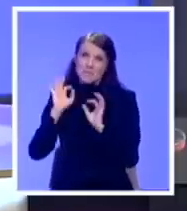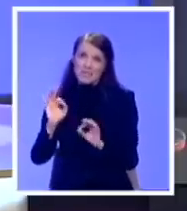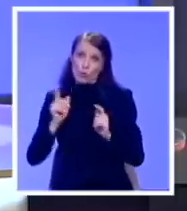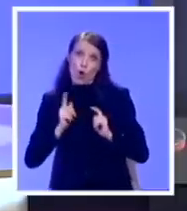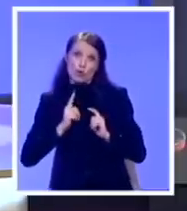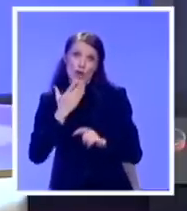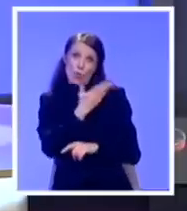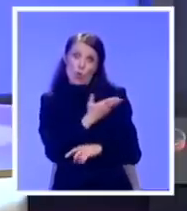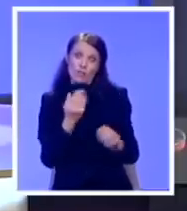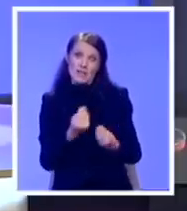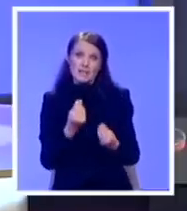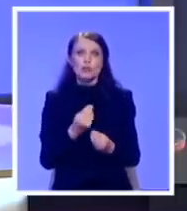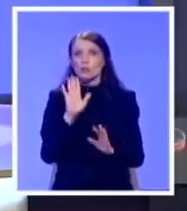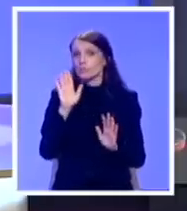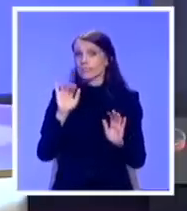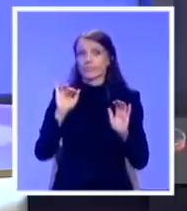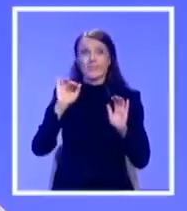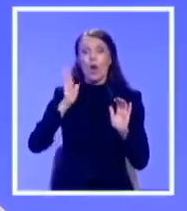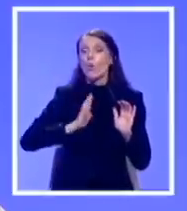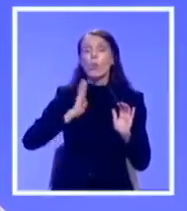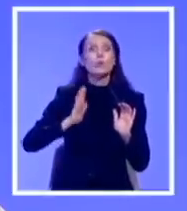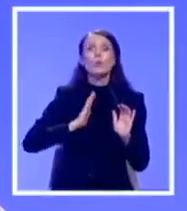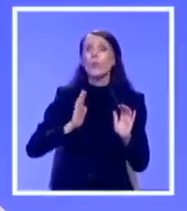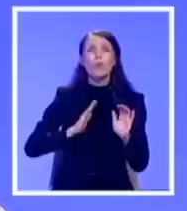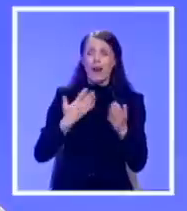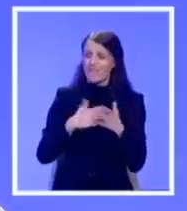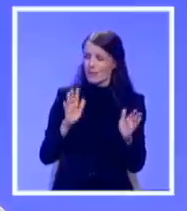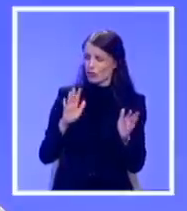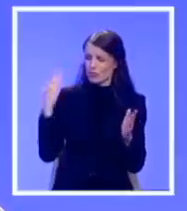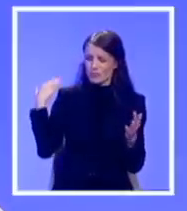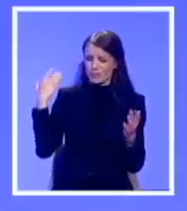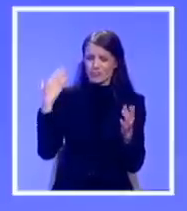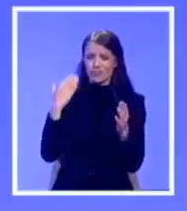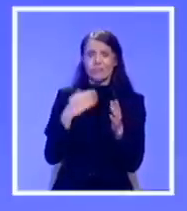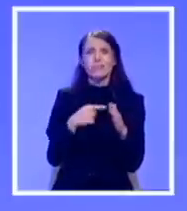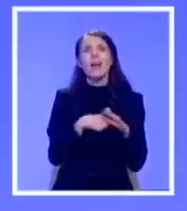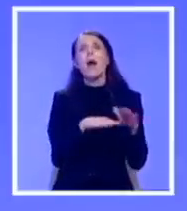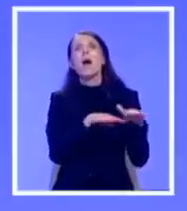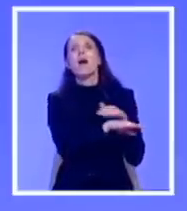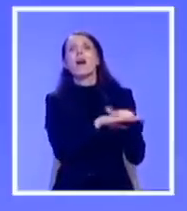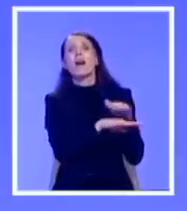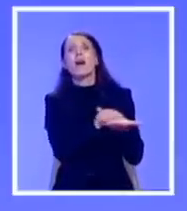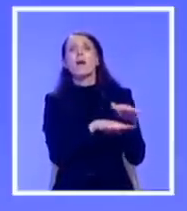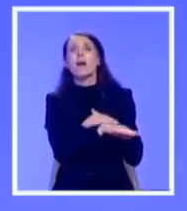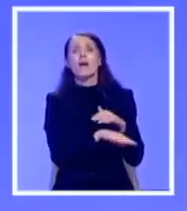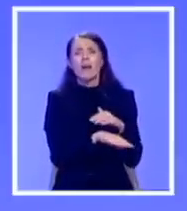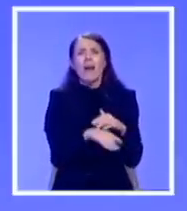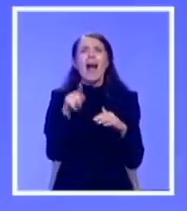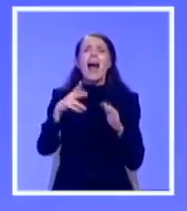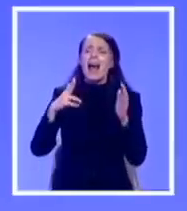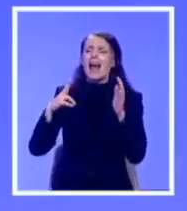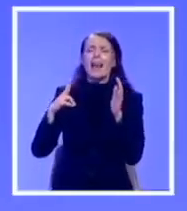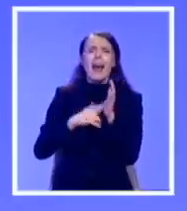Kultura je nešto što se guralo pod tepih. Verovali ne, najbolji ministar za kulturu ovoj zemlji, Nada Popović-Perišić, je bila